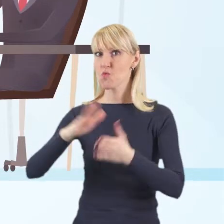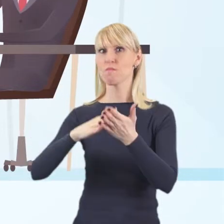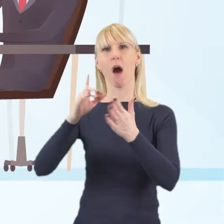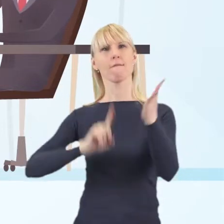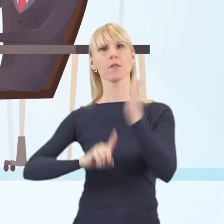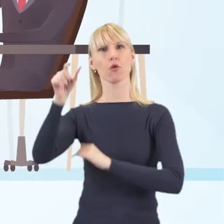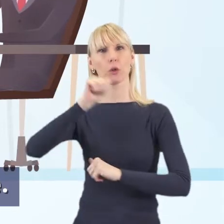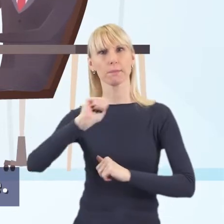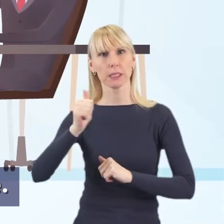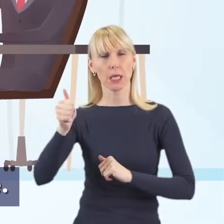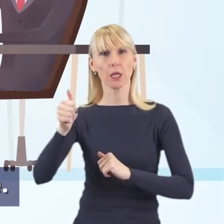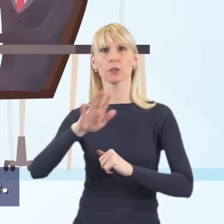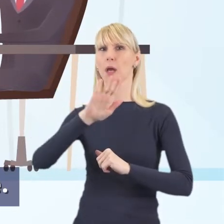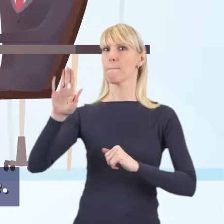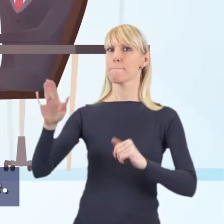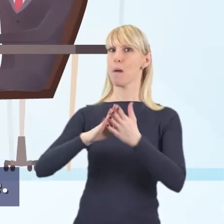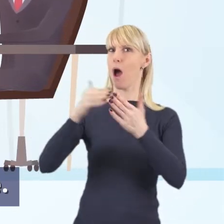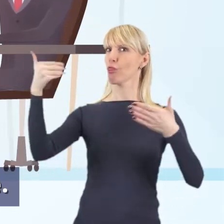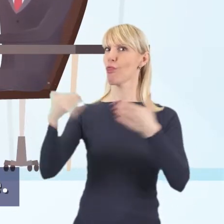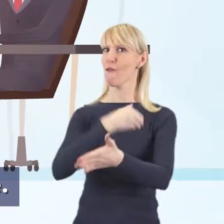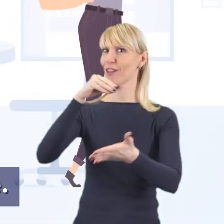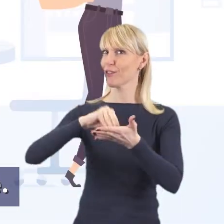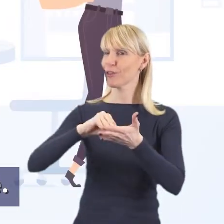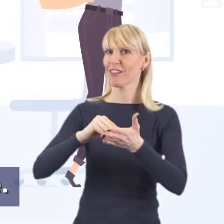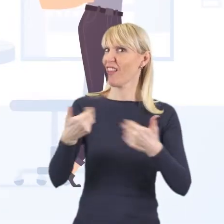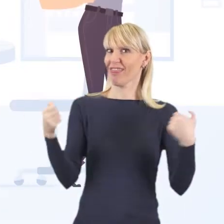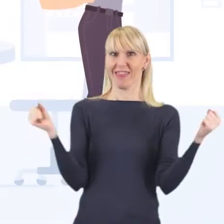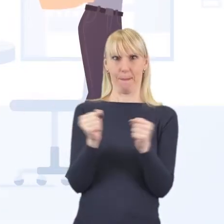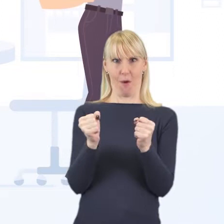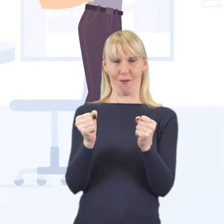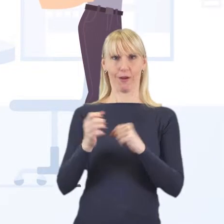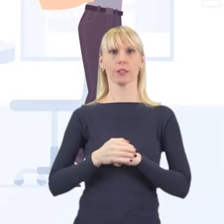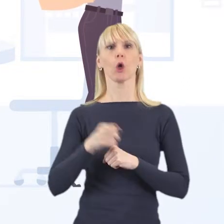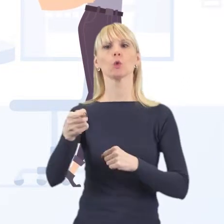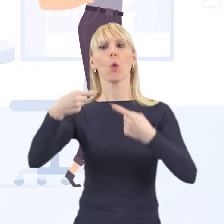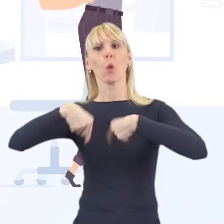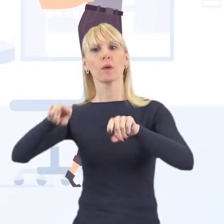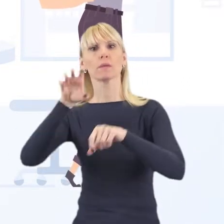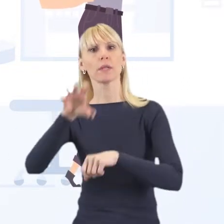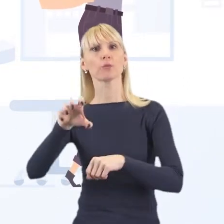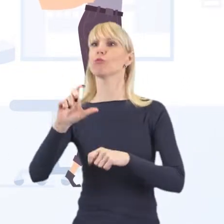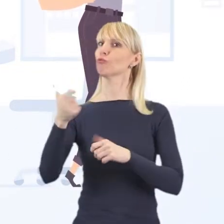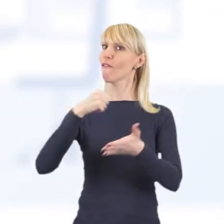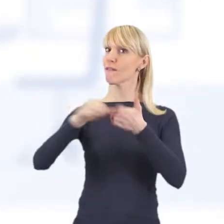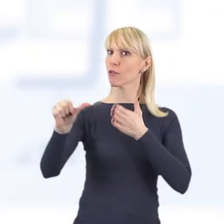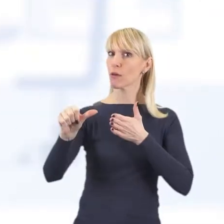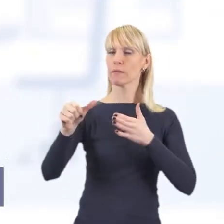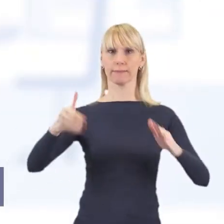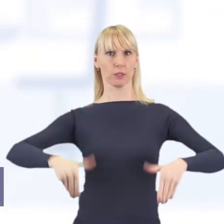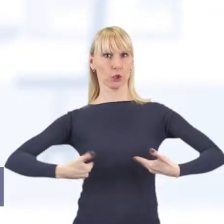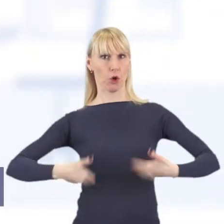wysokiej klasy specjalistów, z którymi żadne wyzwanie nie jest straszne. Zespół Pawła wyróżnia jedno – zdrowie.